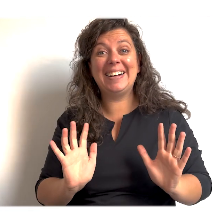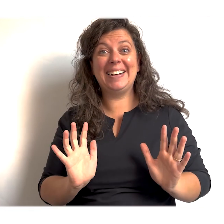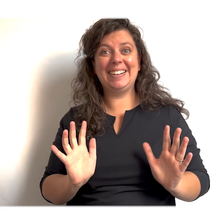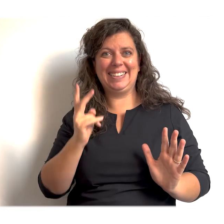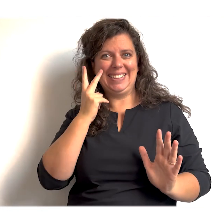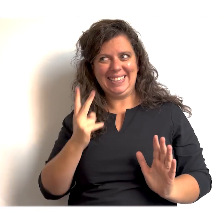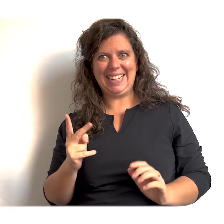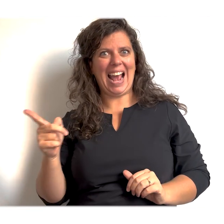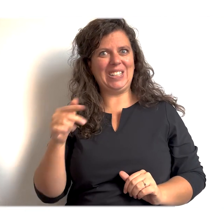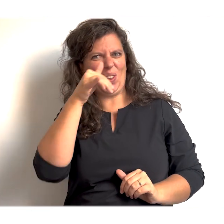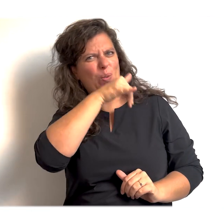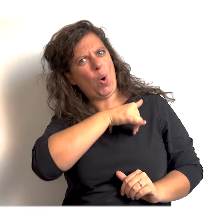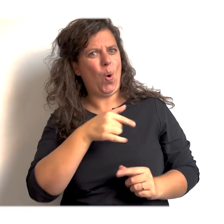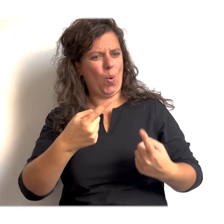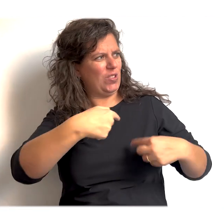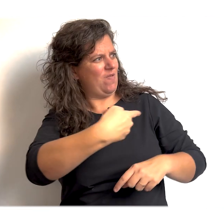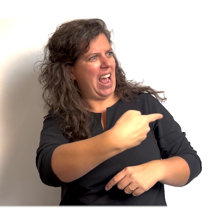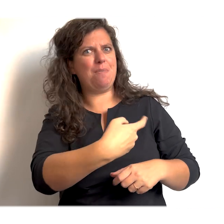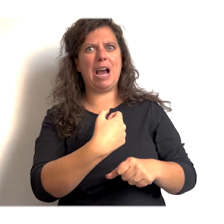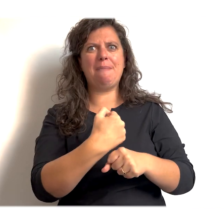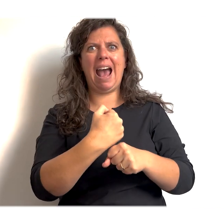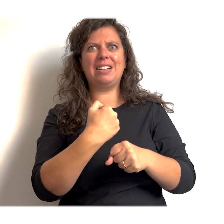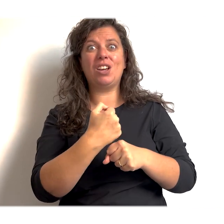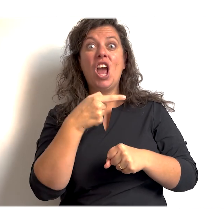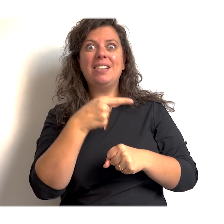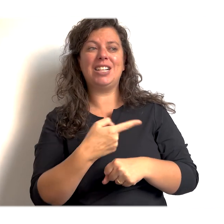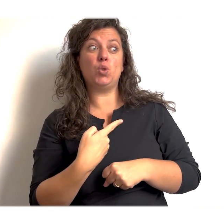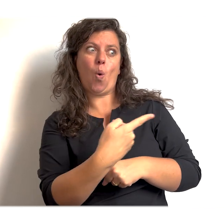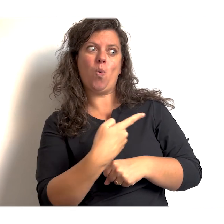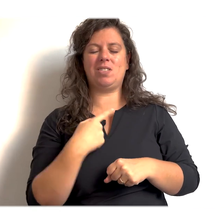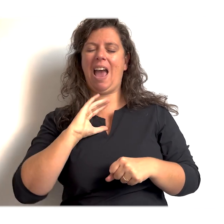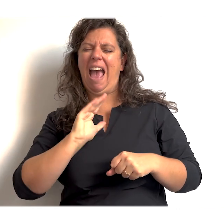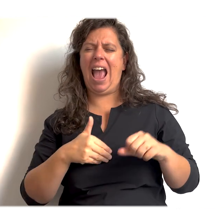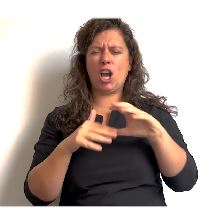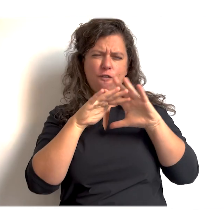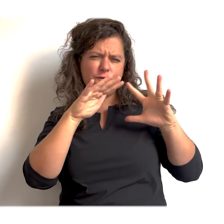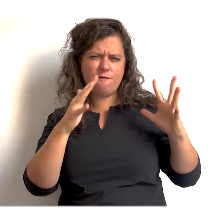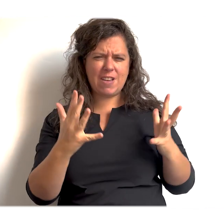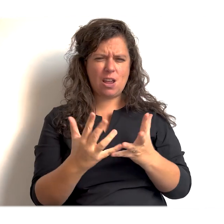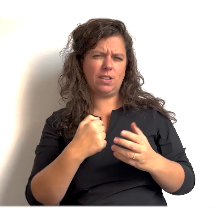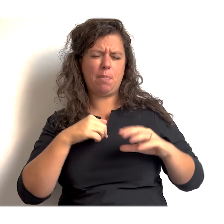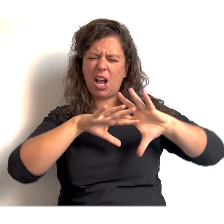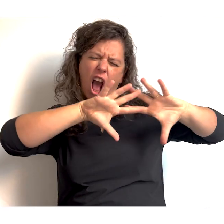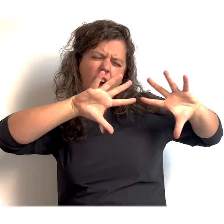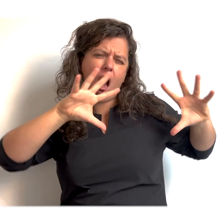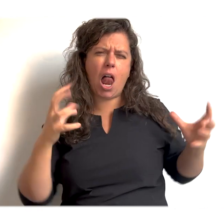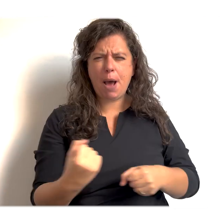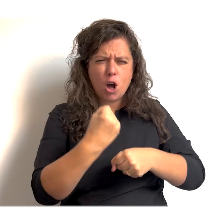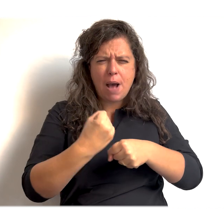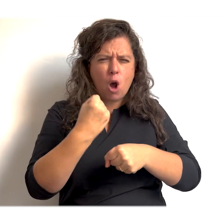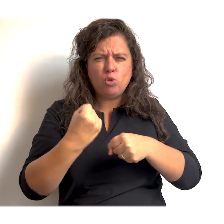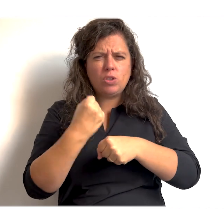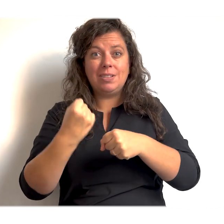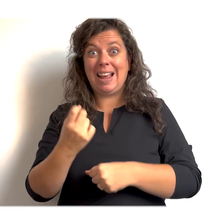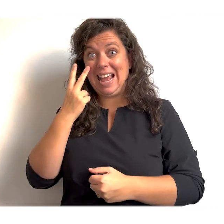Kijk eens wat cools we hebben gemaakt. Dit is gewoon helemaal onze eigen wereld. Dit heb ik allemaal gebouwd, cool, hè. Ja, en kijk eens.